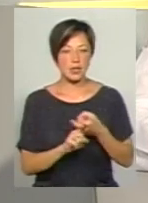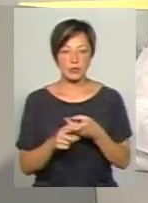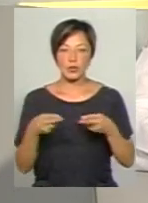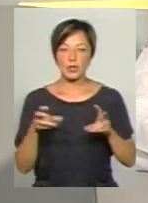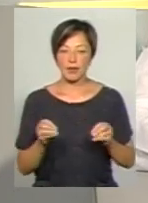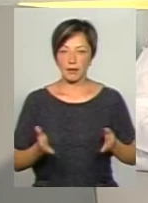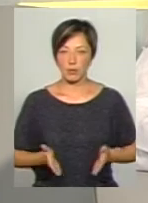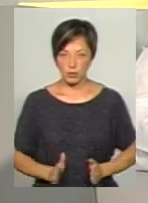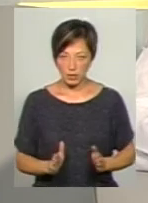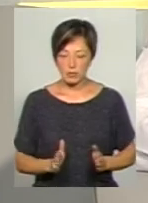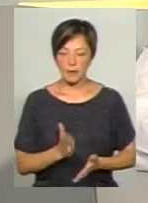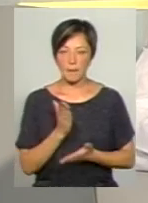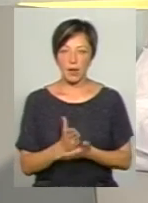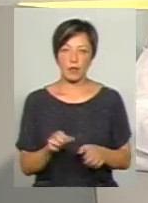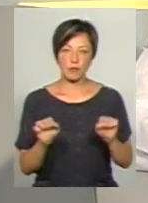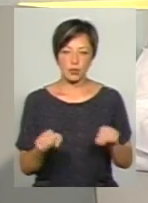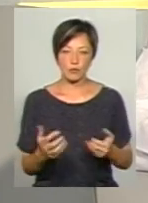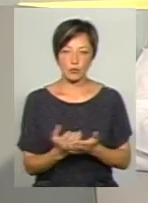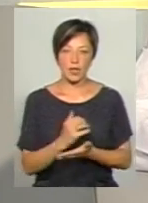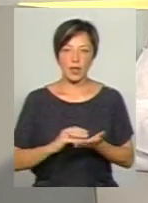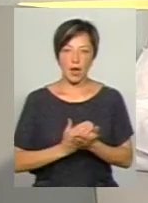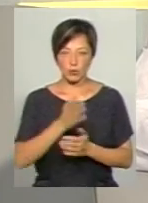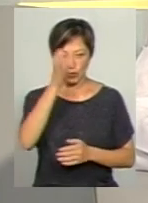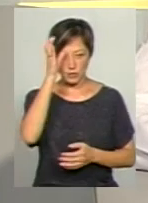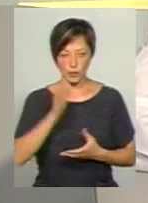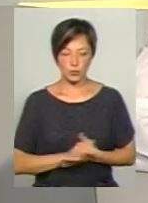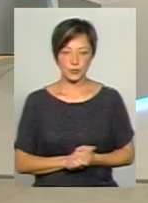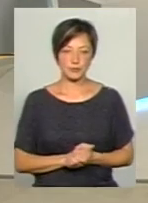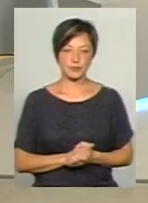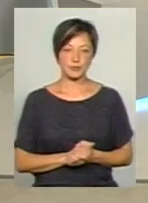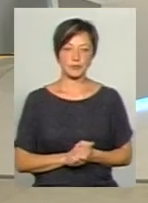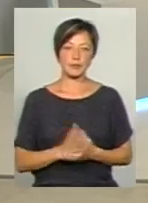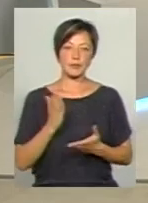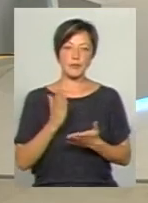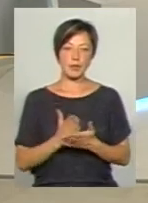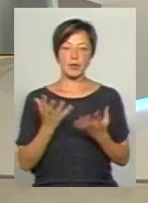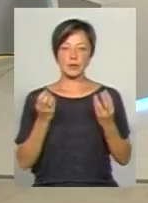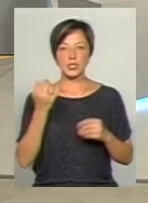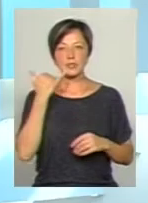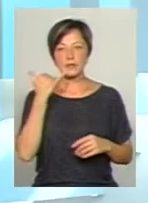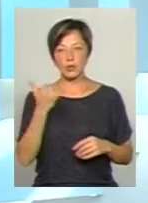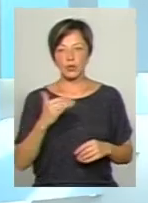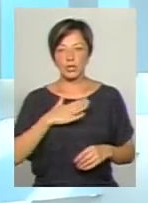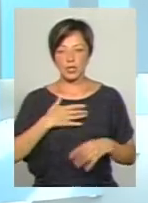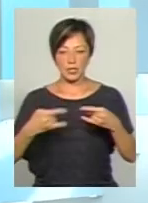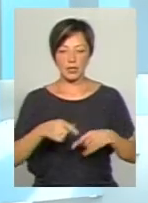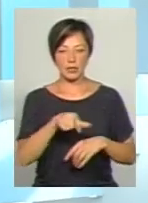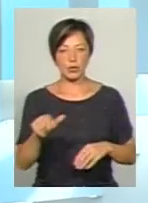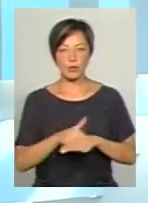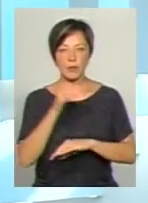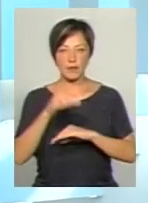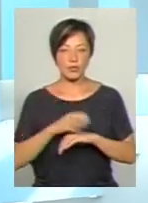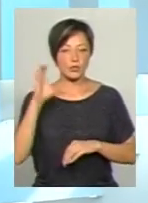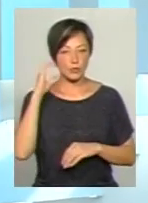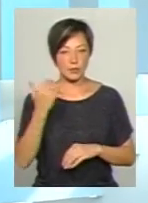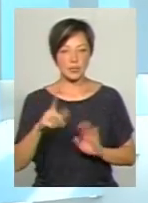де вона народилася, мала можливість добути якісну освіту. Дякую. Маємо ще дзвінок від наших телеглядачів. Добрий вечір. Ми вас